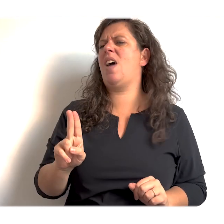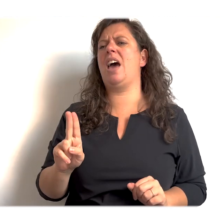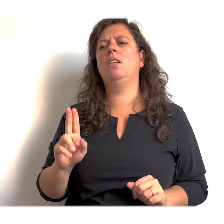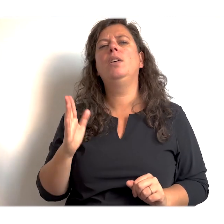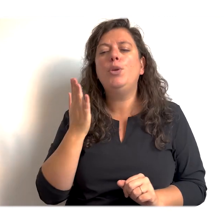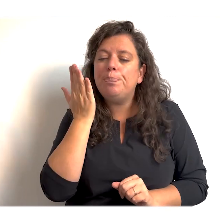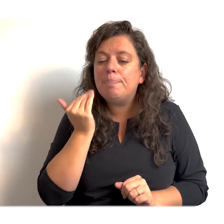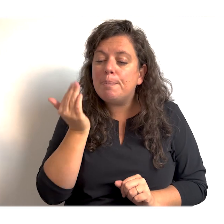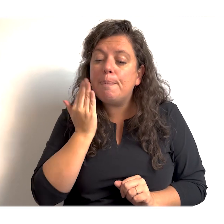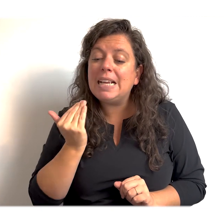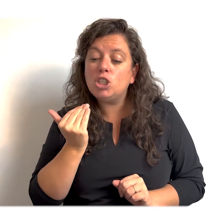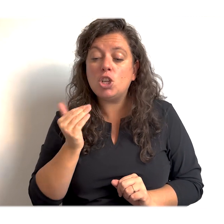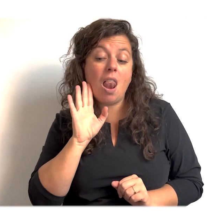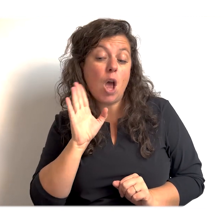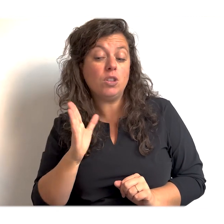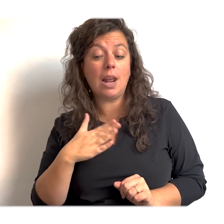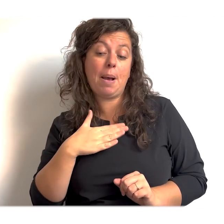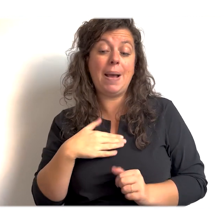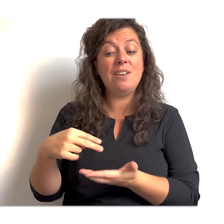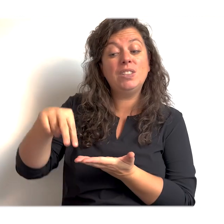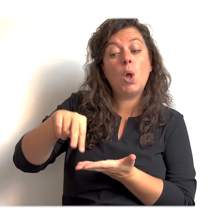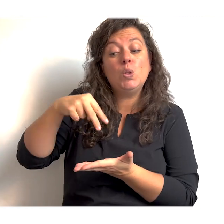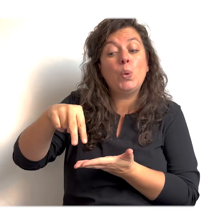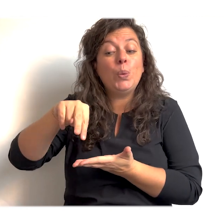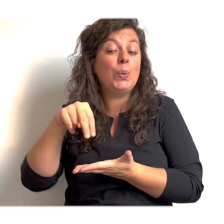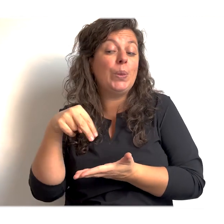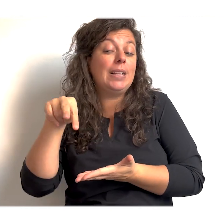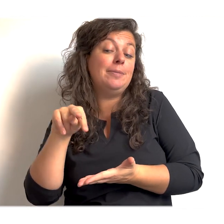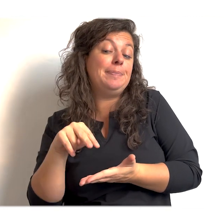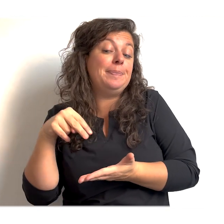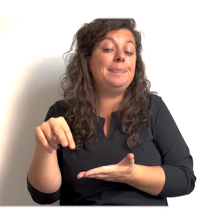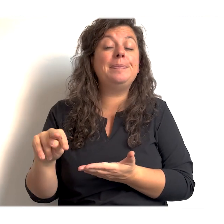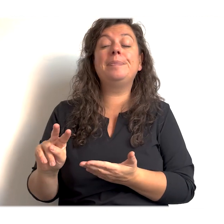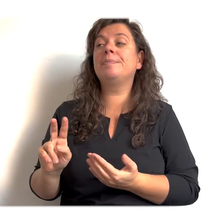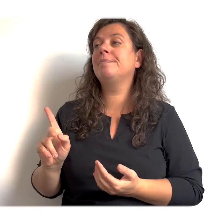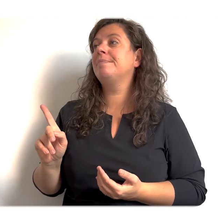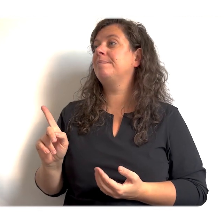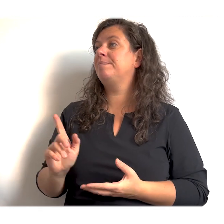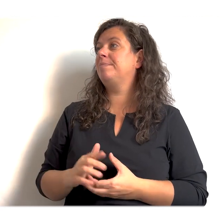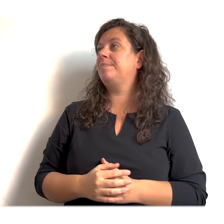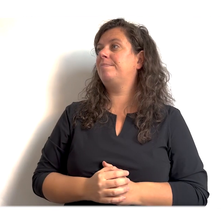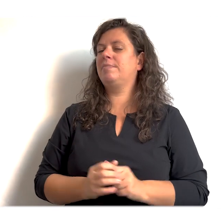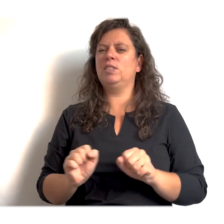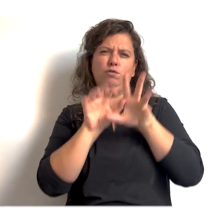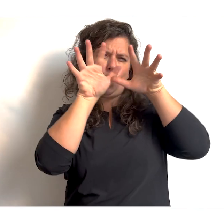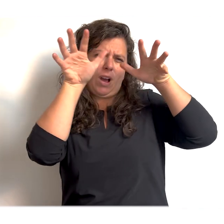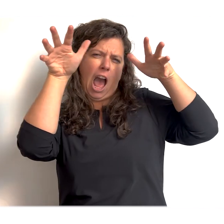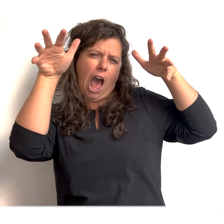maar gewoon naar mij, hoor. We gaan even leuk een tijdje doen. Dat rusten. Nee. Ja, ik weet het. Nu, ik heb het. Ik Dus ik ga het!